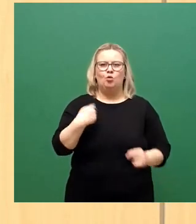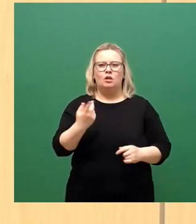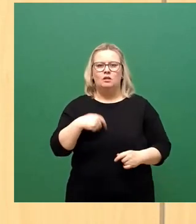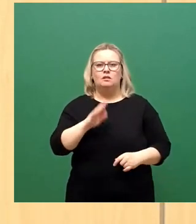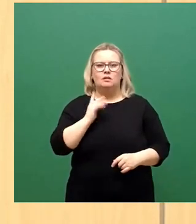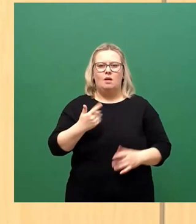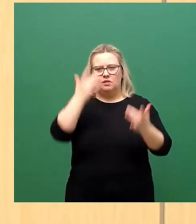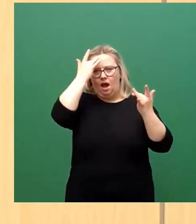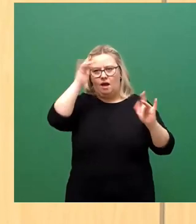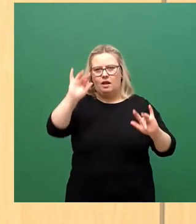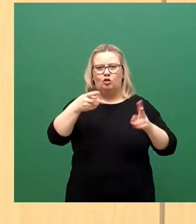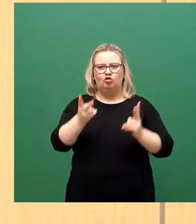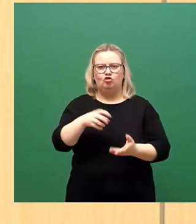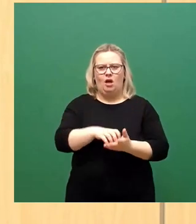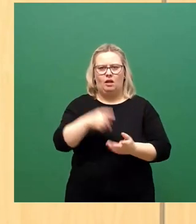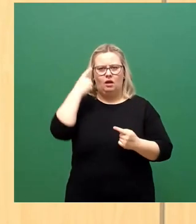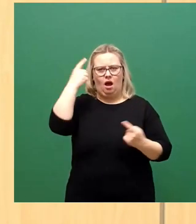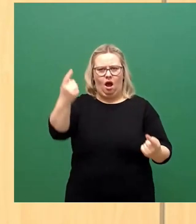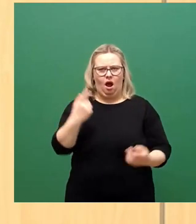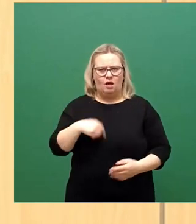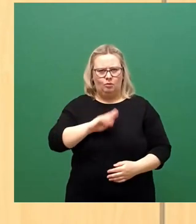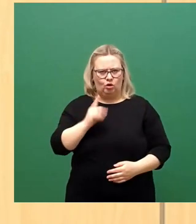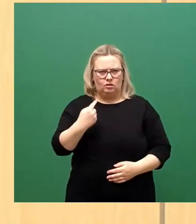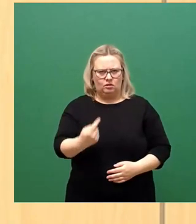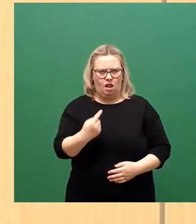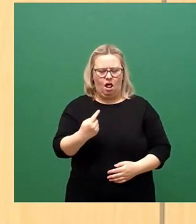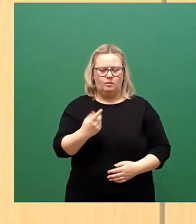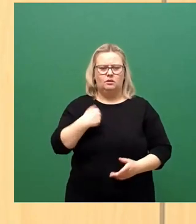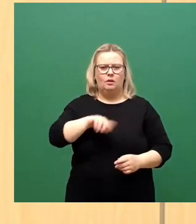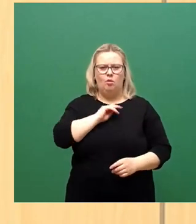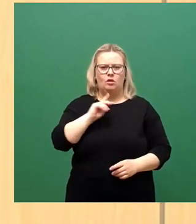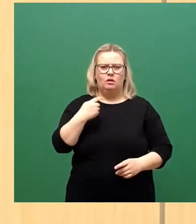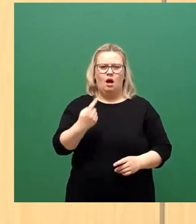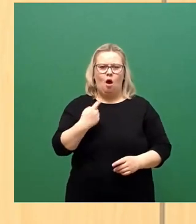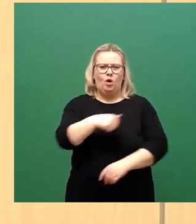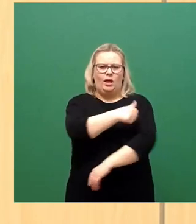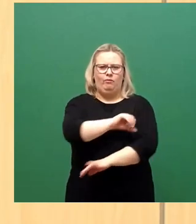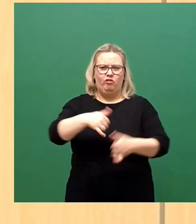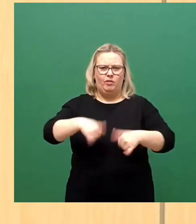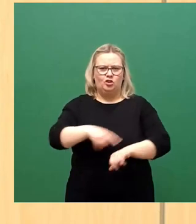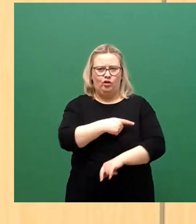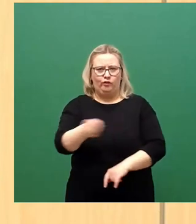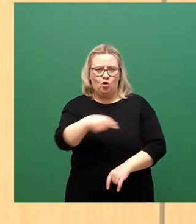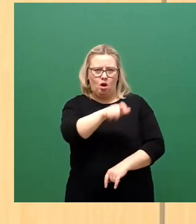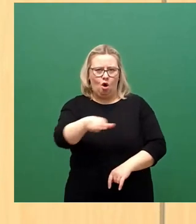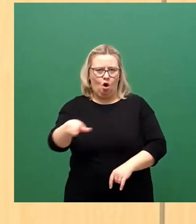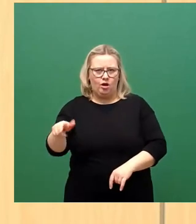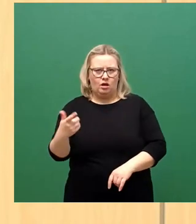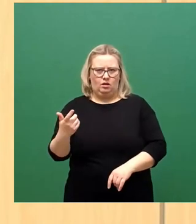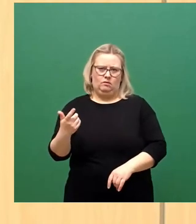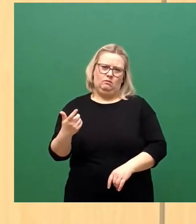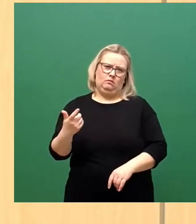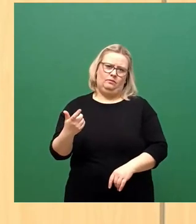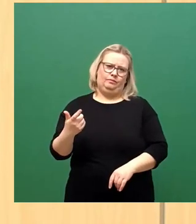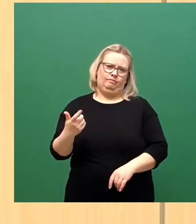des Stadtrates dieses Angesichts der restriktiven Impfpflicht für jene freuen, nun auch das sei